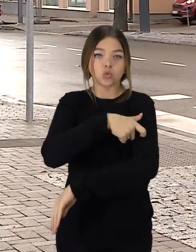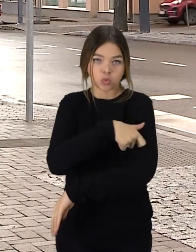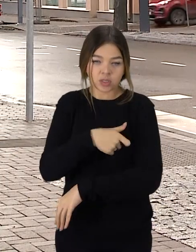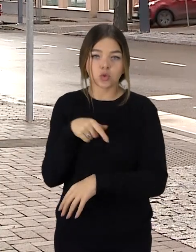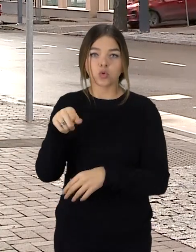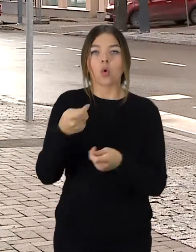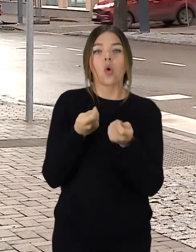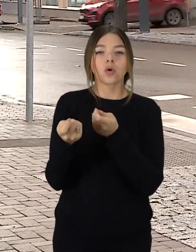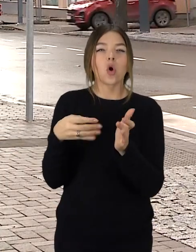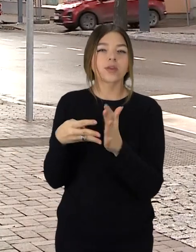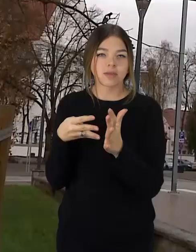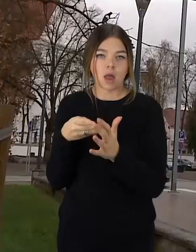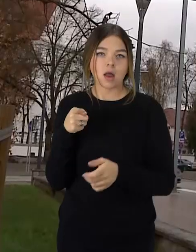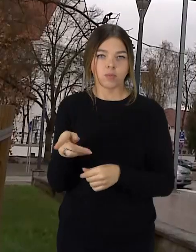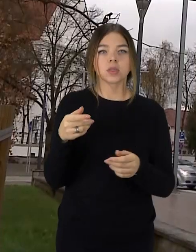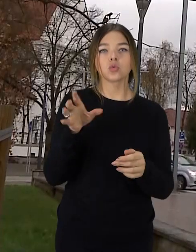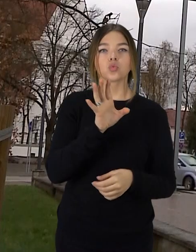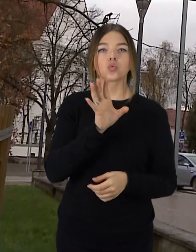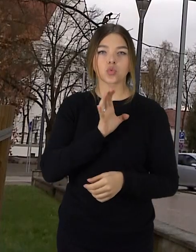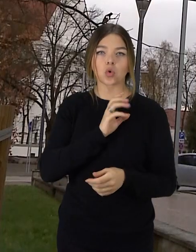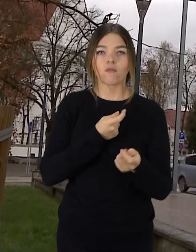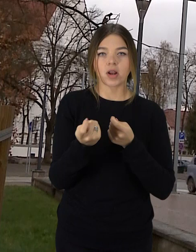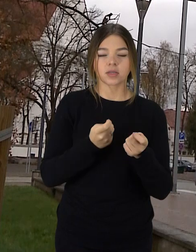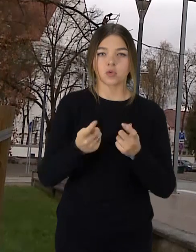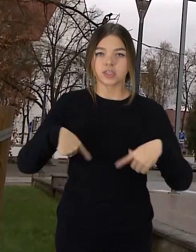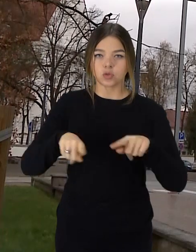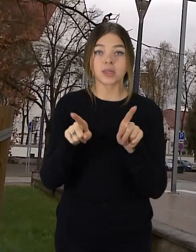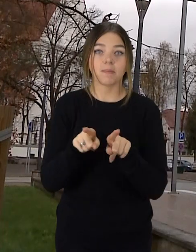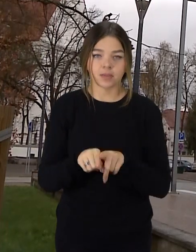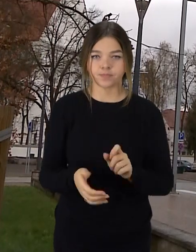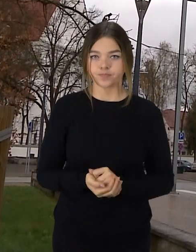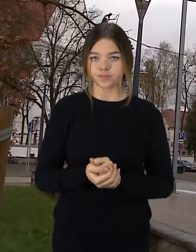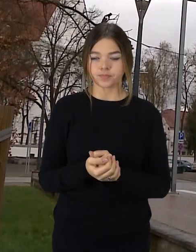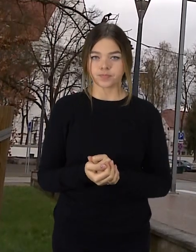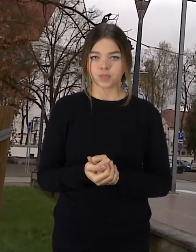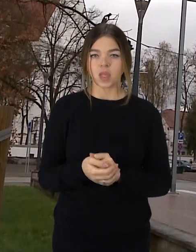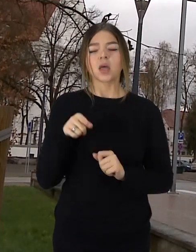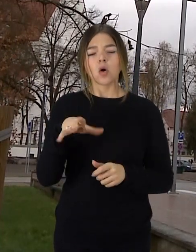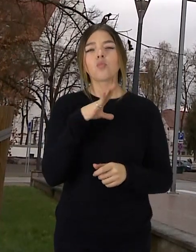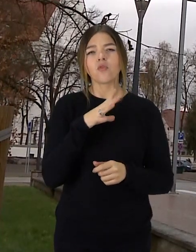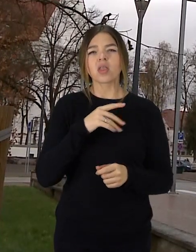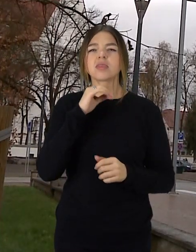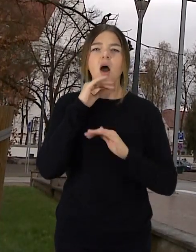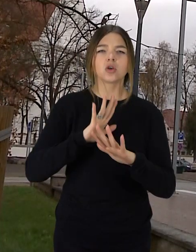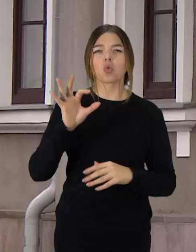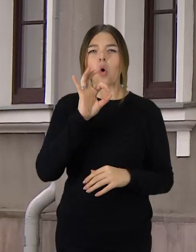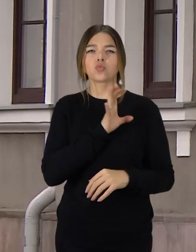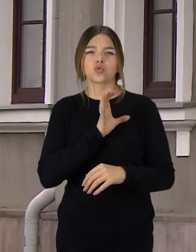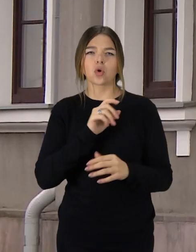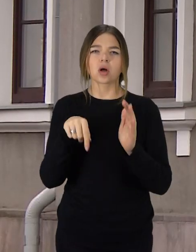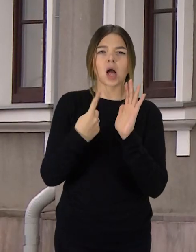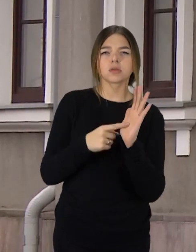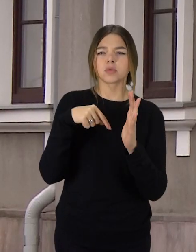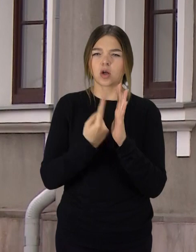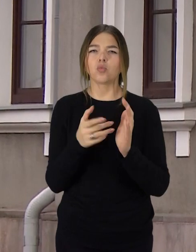nevyriausybinio organizacijų koordinavimas bei turto valdymo skyrius. Šiai skyrių nuspręsta įsteikti, kai kildavo neiškumų, nes iki šiol turto